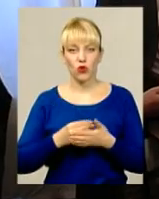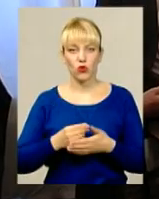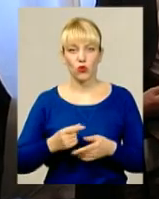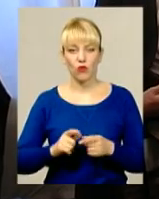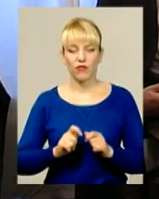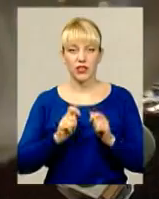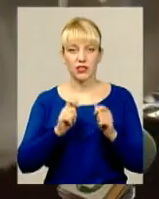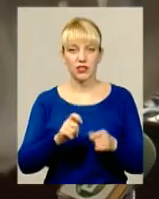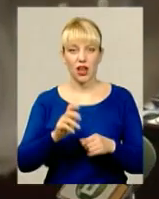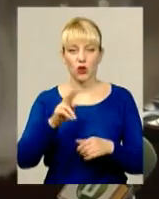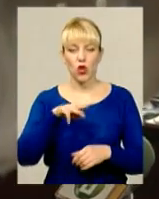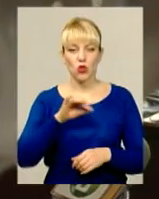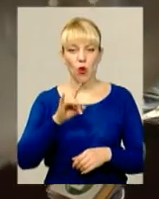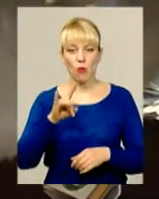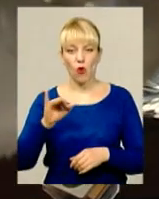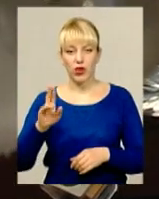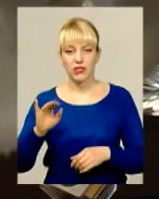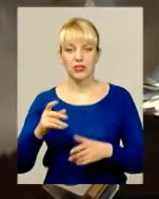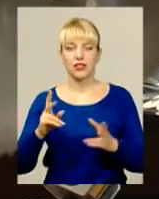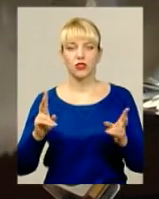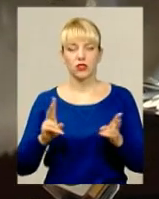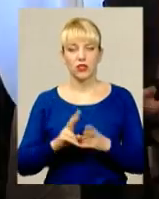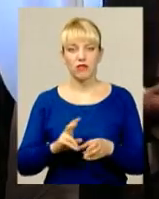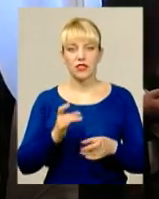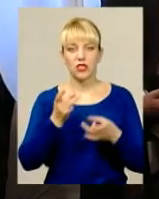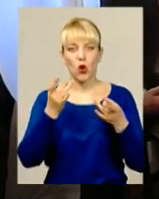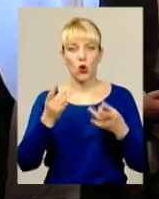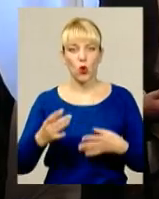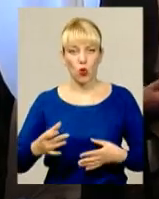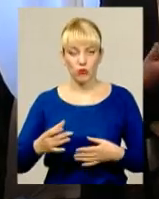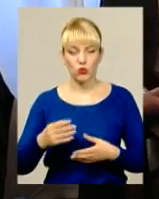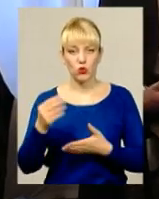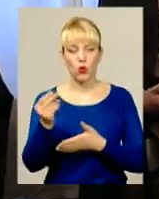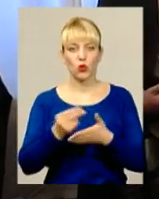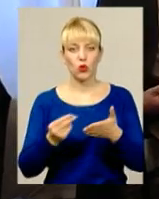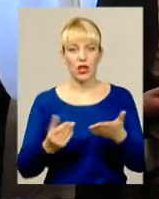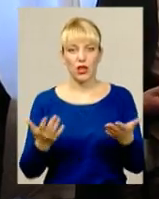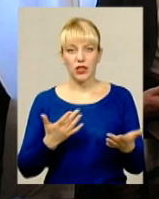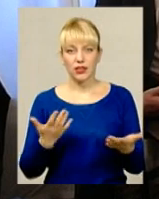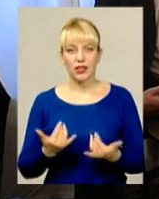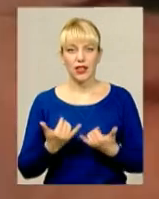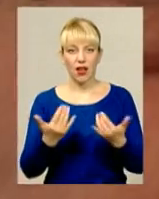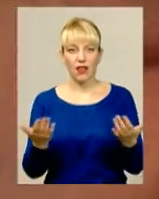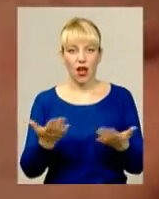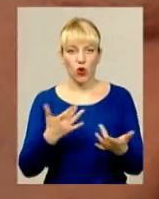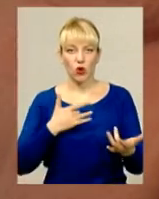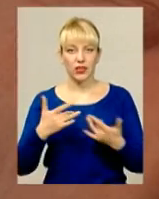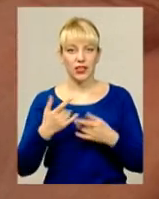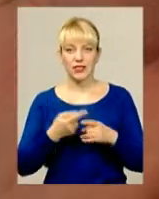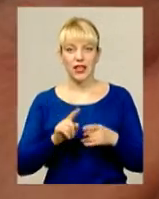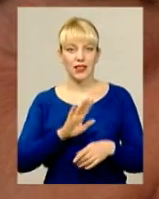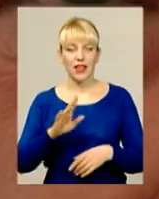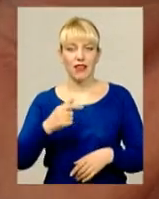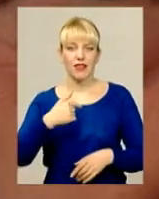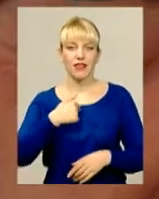Топоринський зустрів з благородною скромністю художника, для якого театр – це не я улюблений, а єдиний